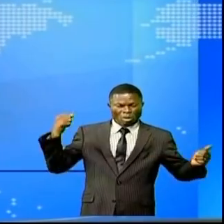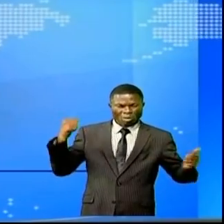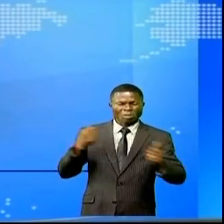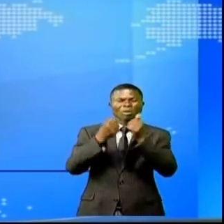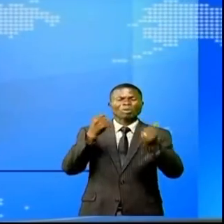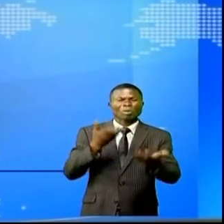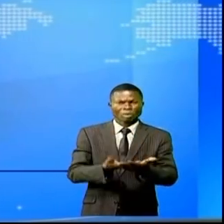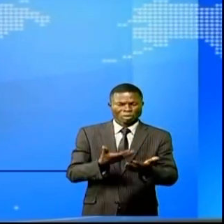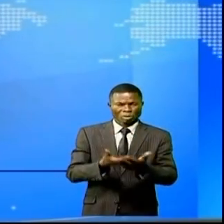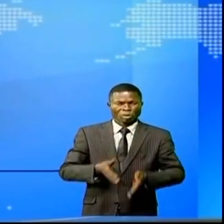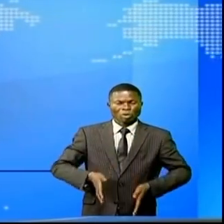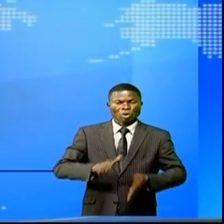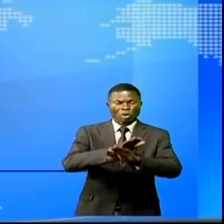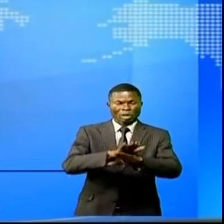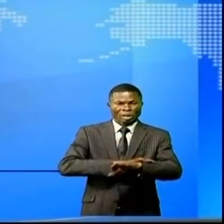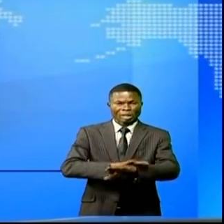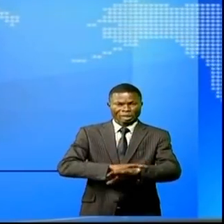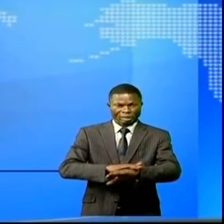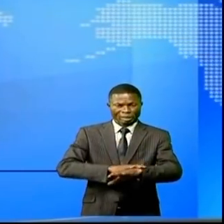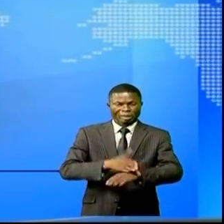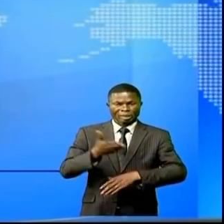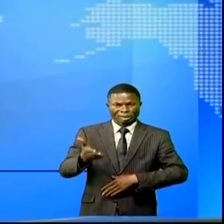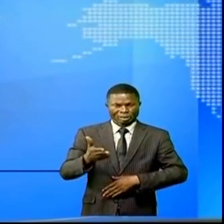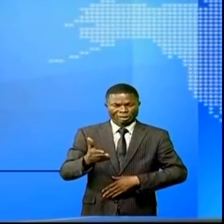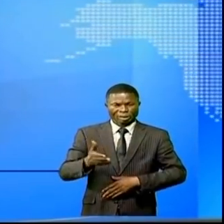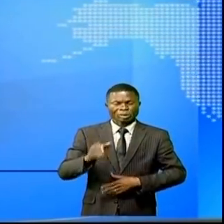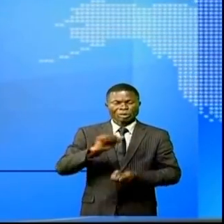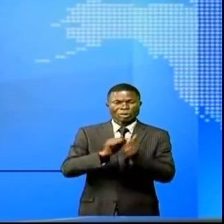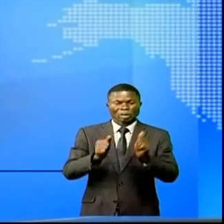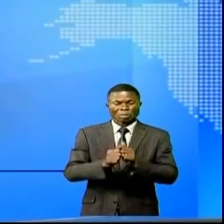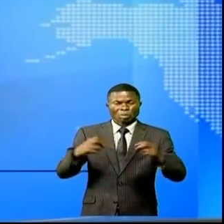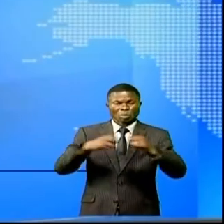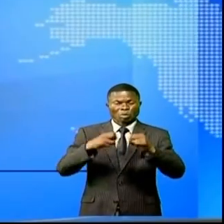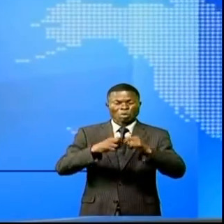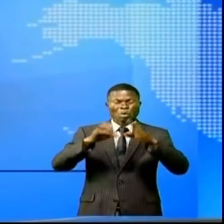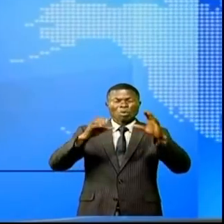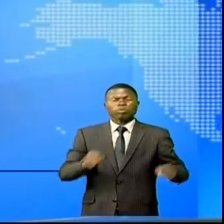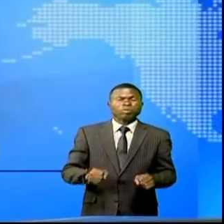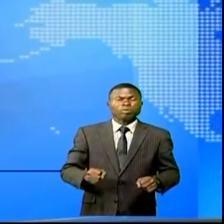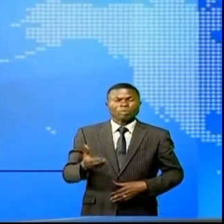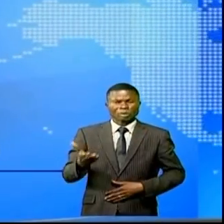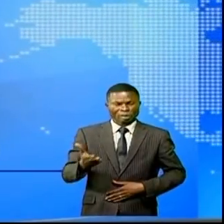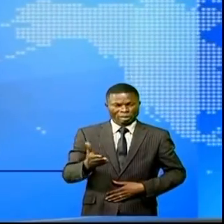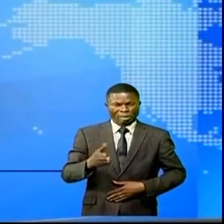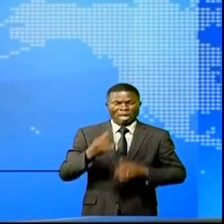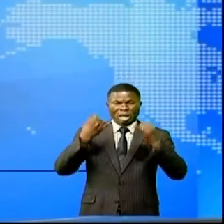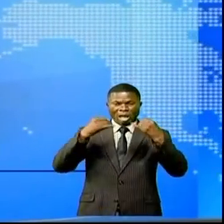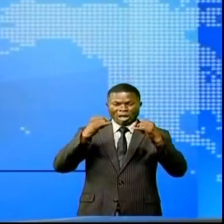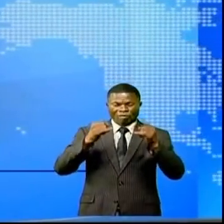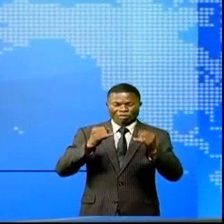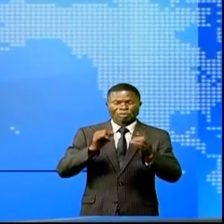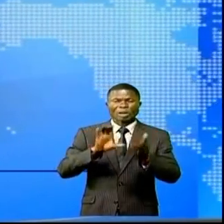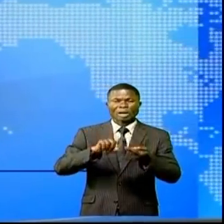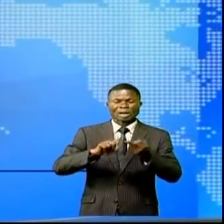ferroviaires ou d'électrocution. C'est un reportage de Grégoire Sumba